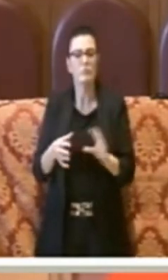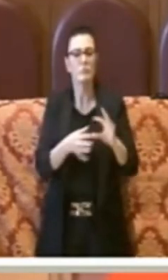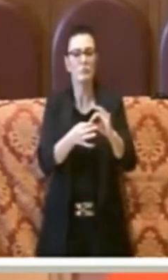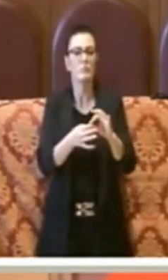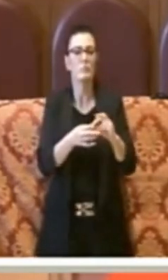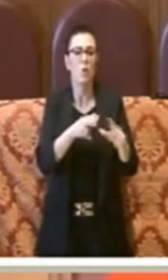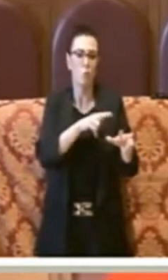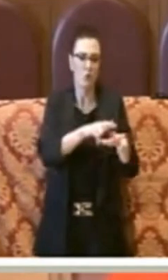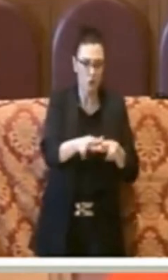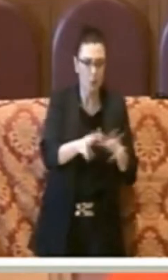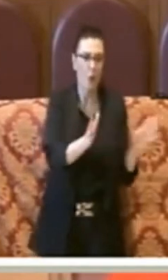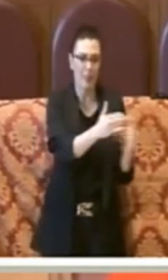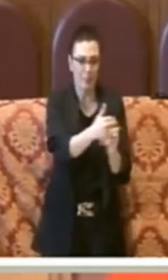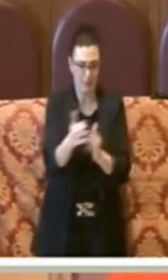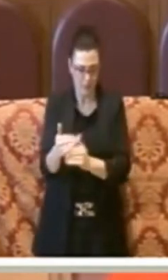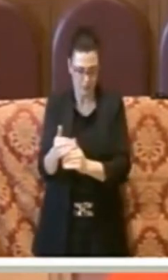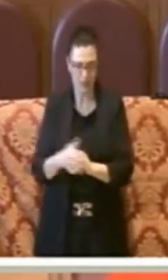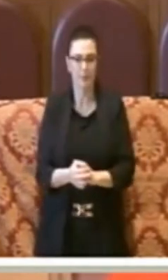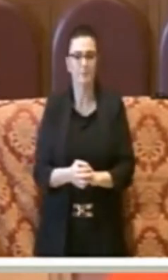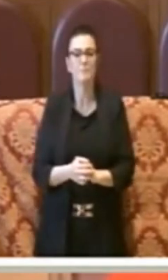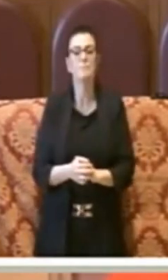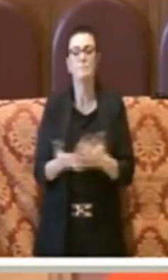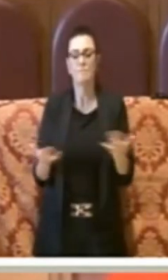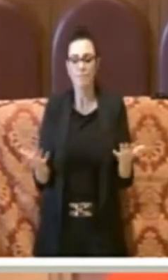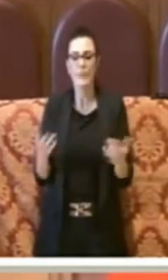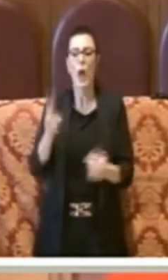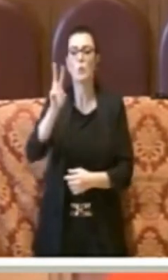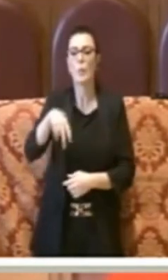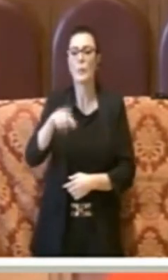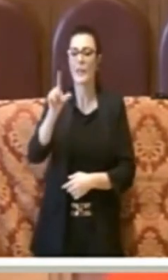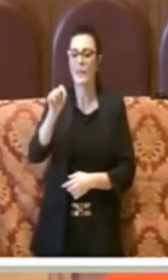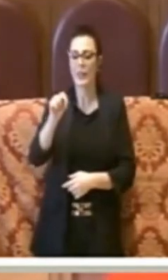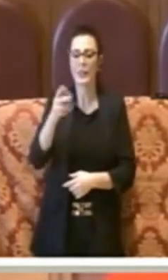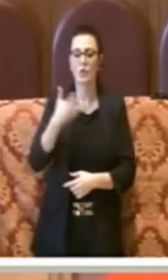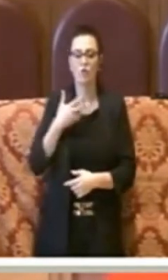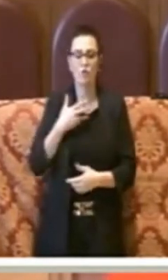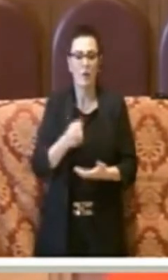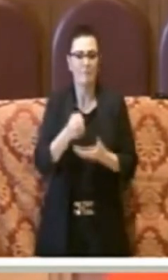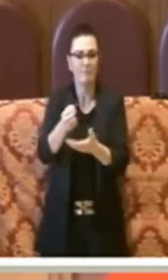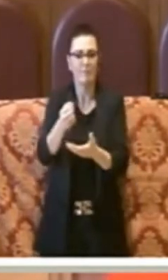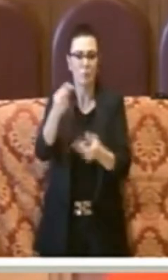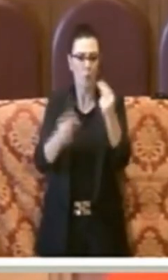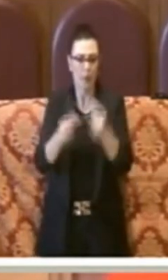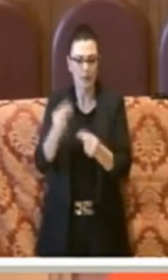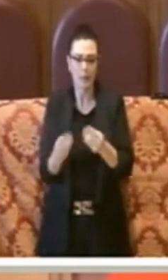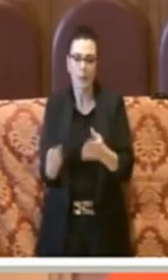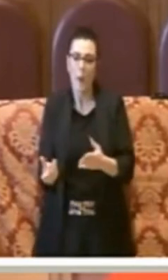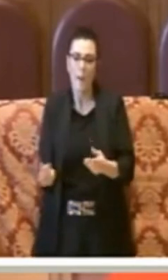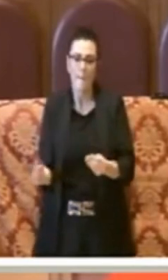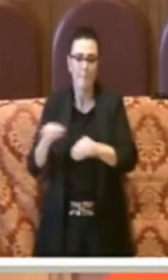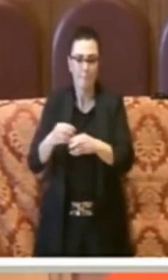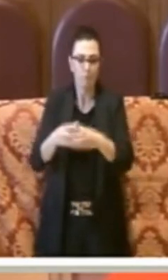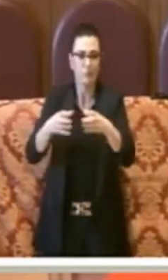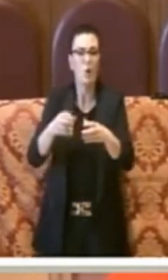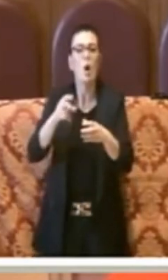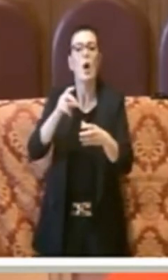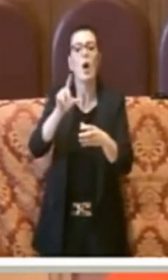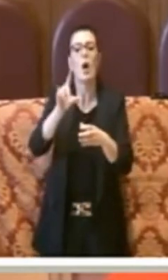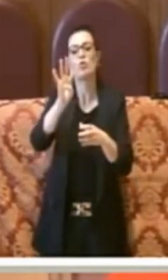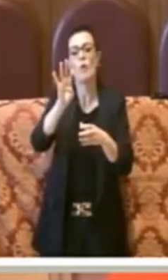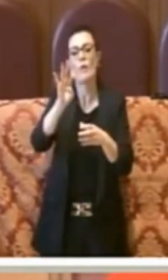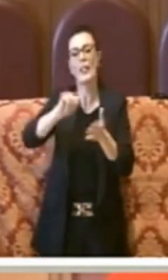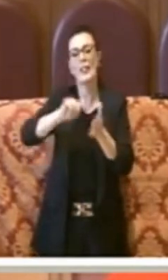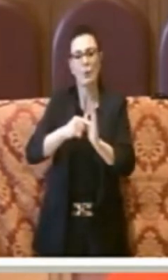Quindi nel 2020 abbiamo uno stanziamento complessivo aumentato di circa 90 milioni.